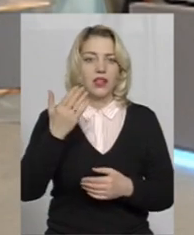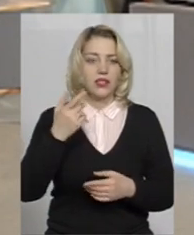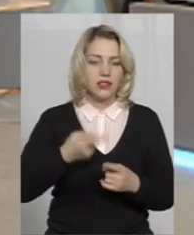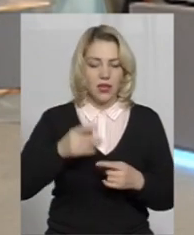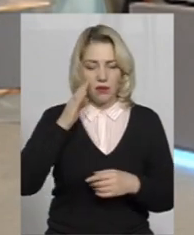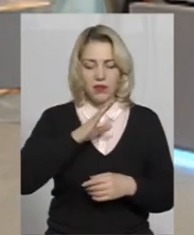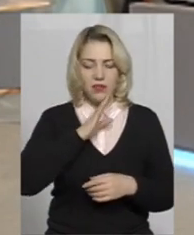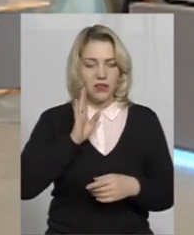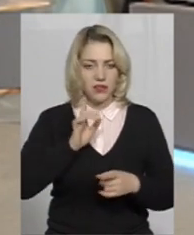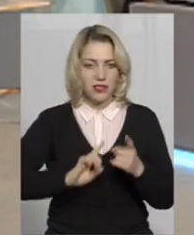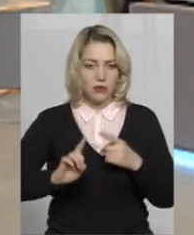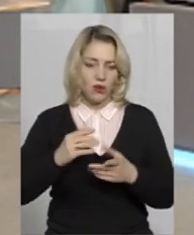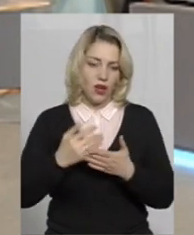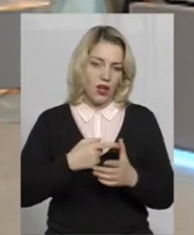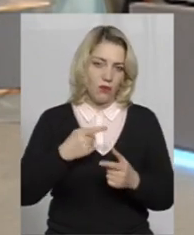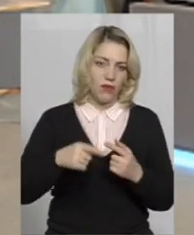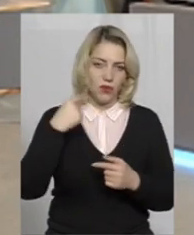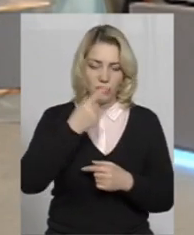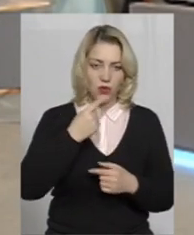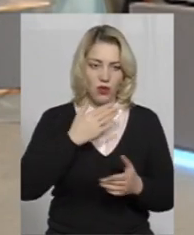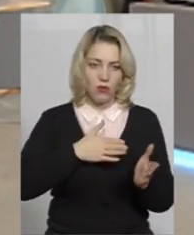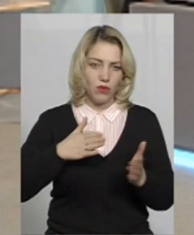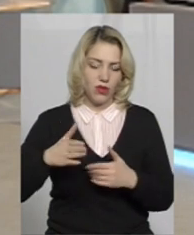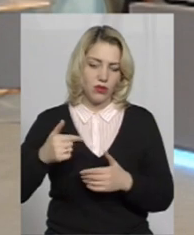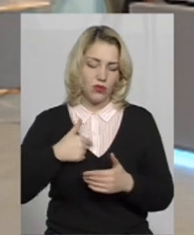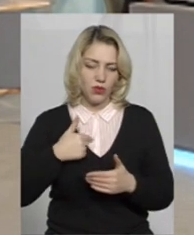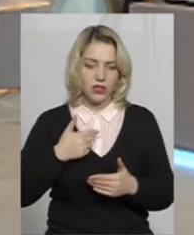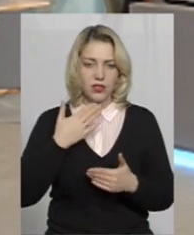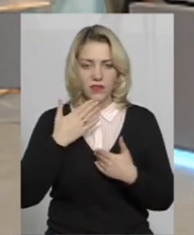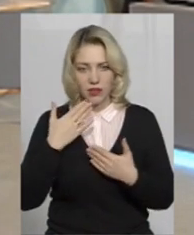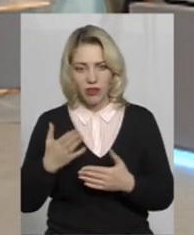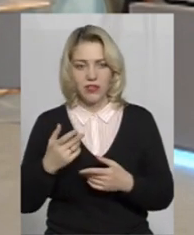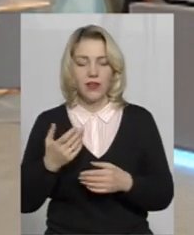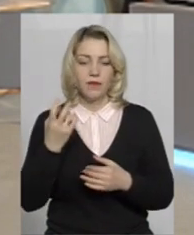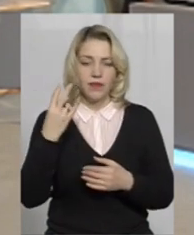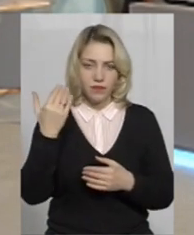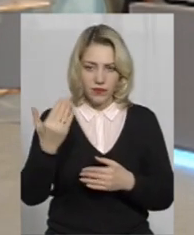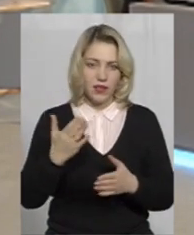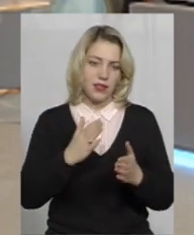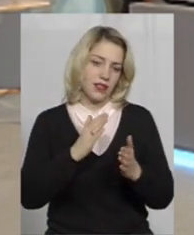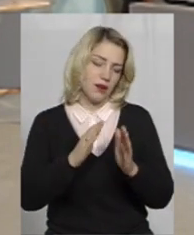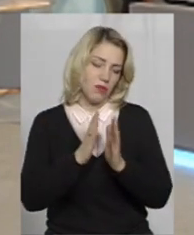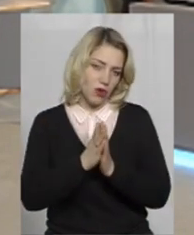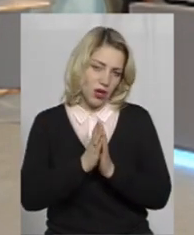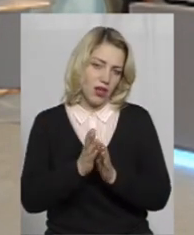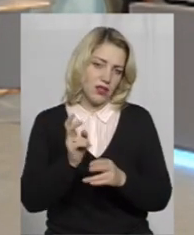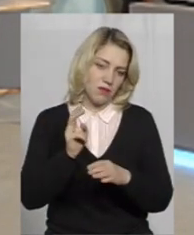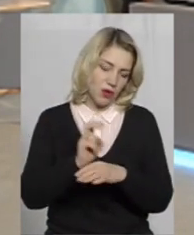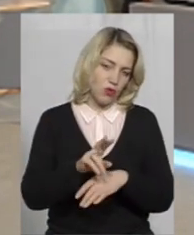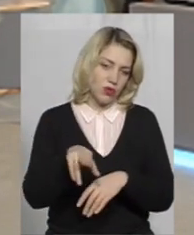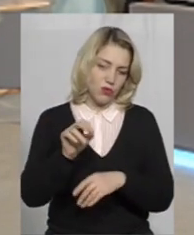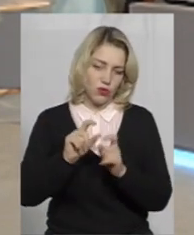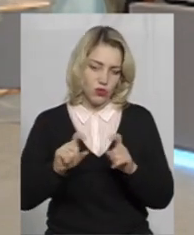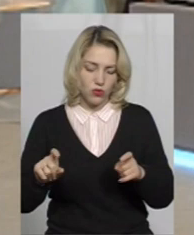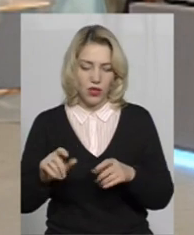або в індивідуальному порядку до нас телефонують, або звертаються батьки, і ми вже на їхні прохання приходимо в школу, працюємо як з ними, так і з